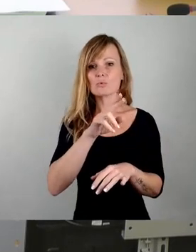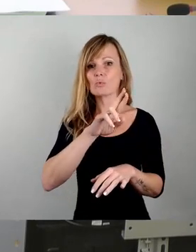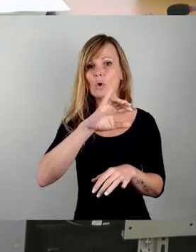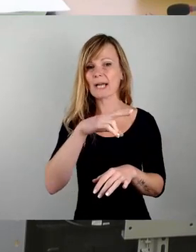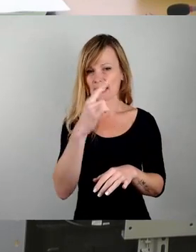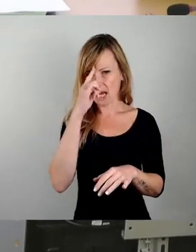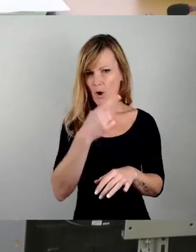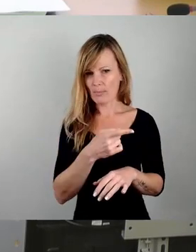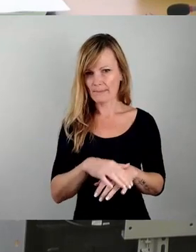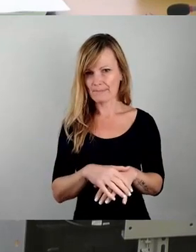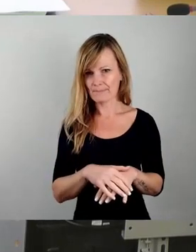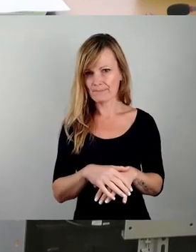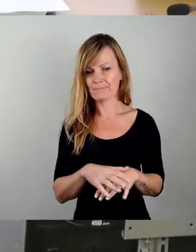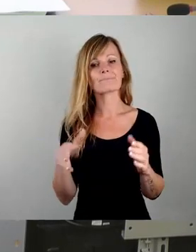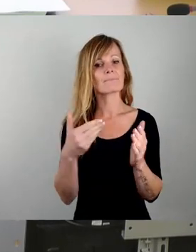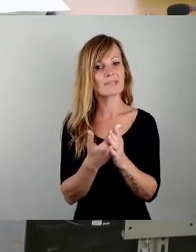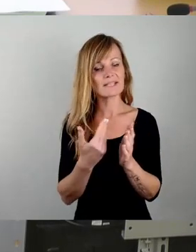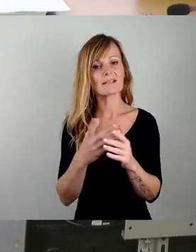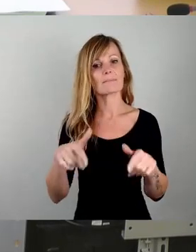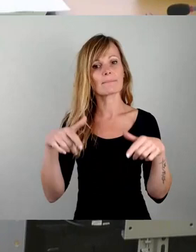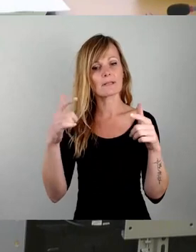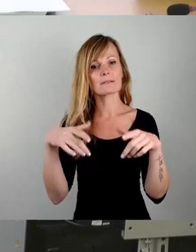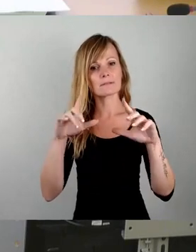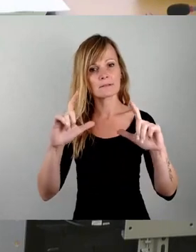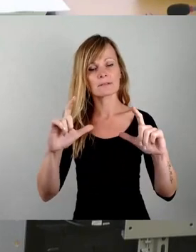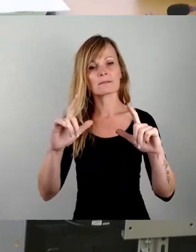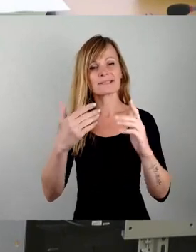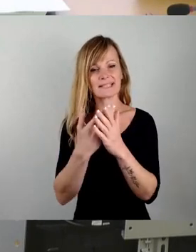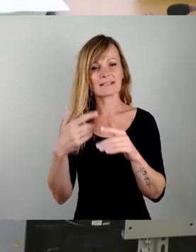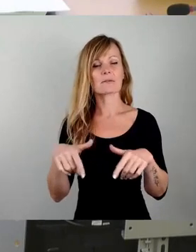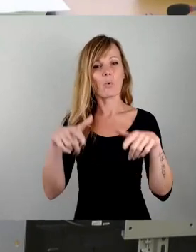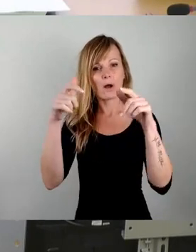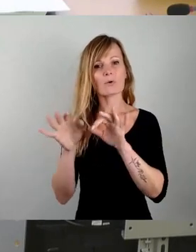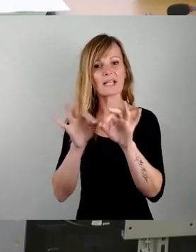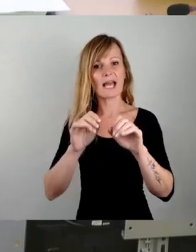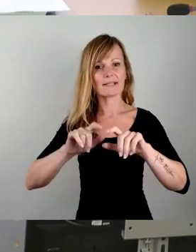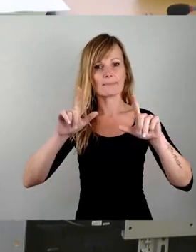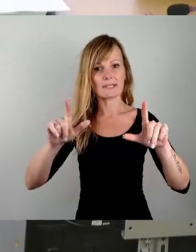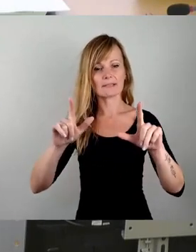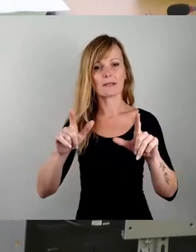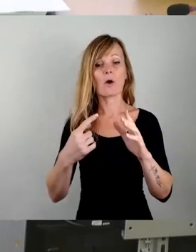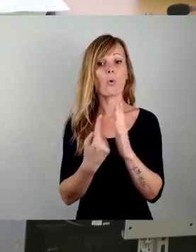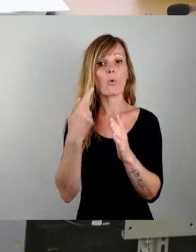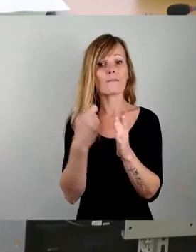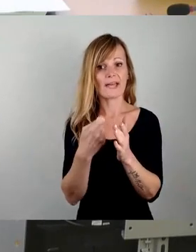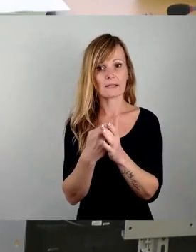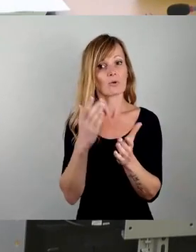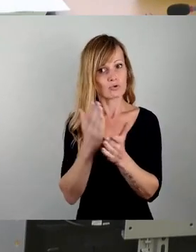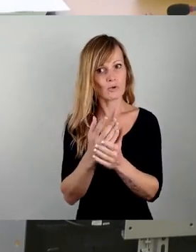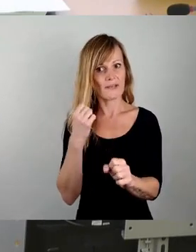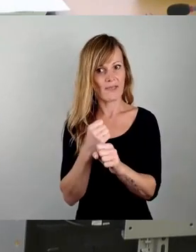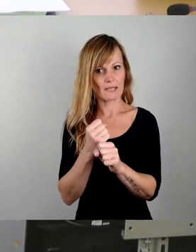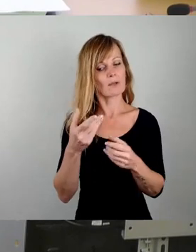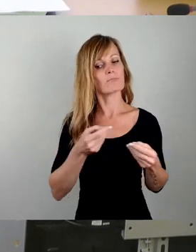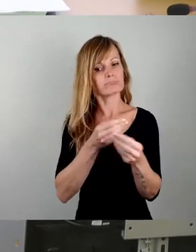Das heißt, es ist hochwertig, es ist diskutiert und ich finde es wirklich schwierig, dass man jetzt zur finalen Sitzung